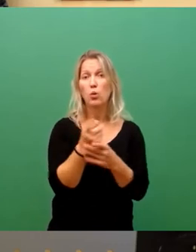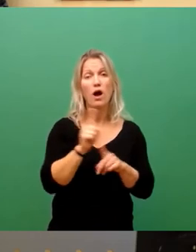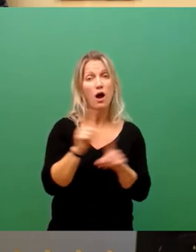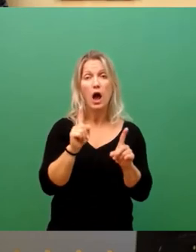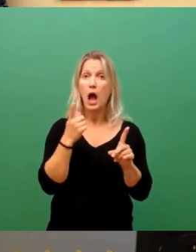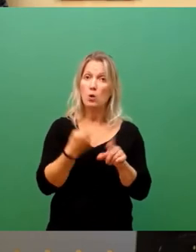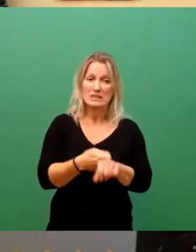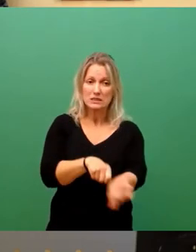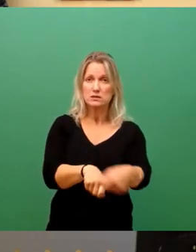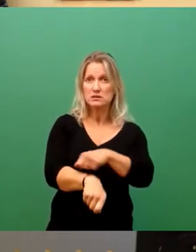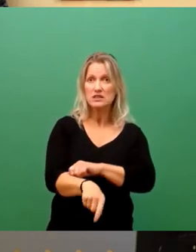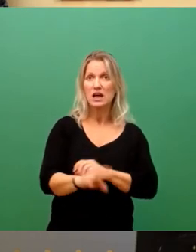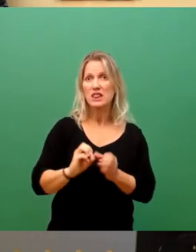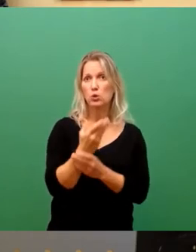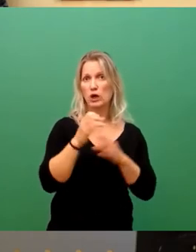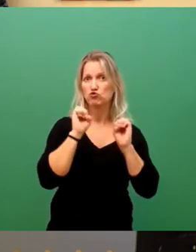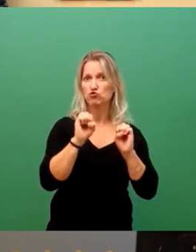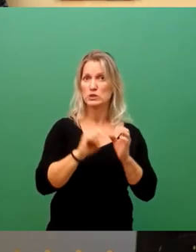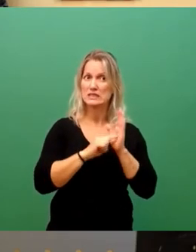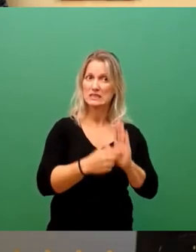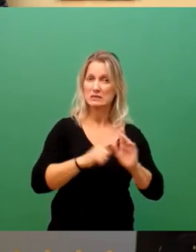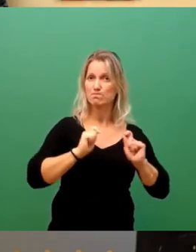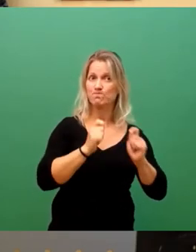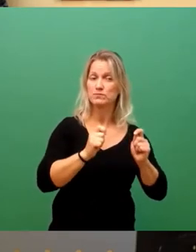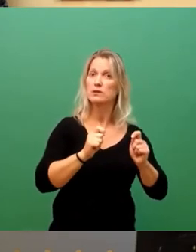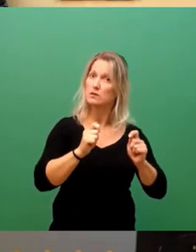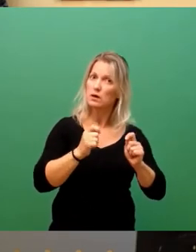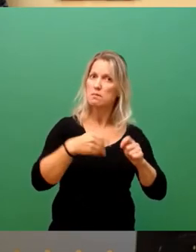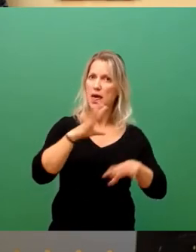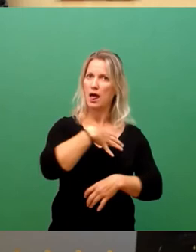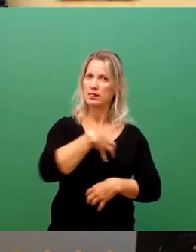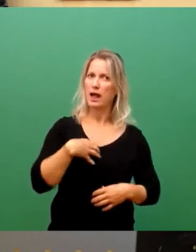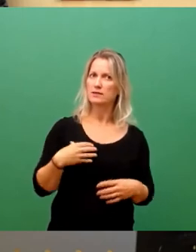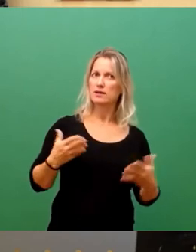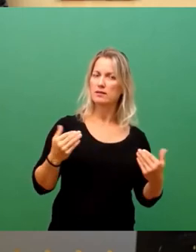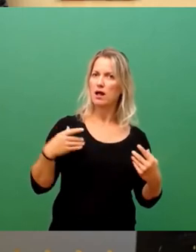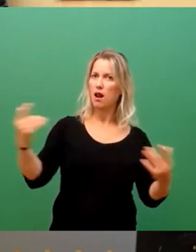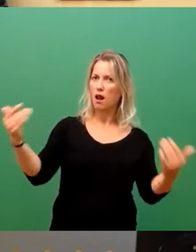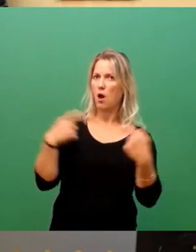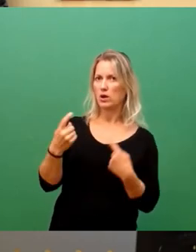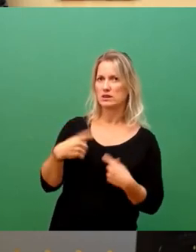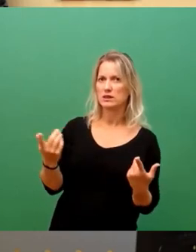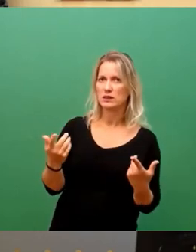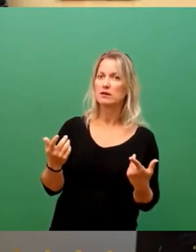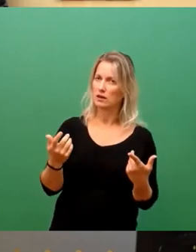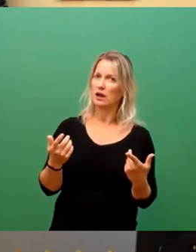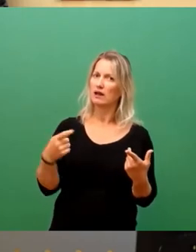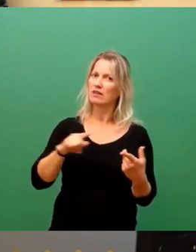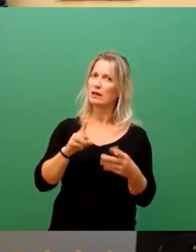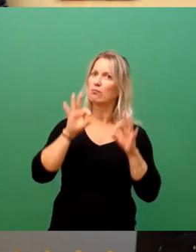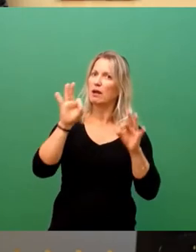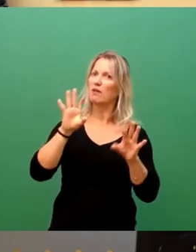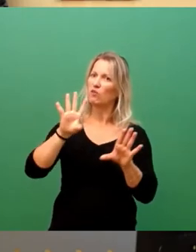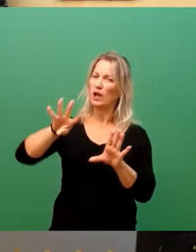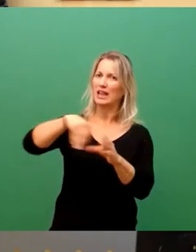im Bereich des Naturschutzes und können noch mal mehr Dresden herausheben als einen Leuchtturm für die Integration